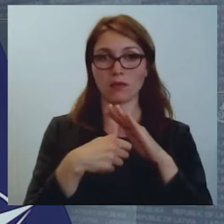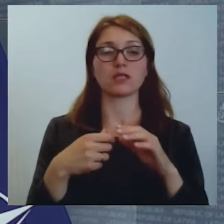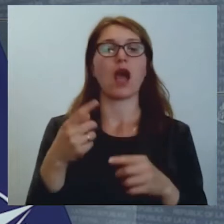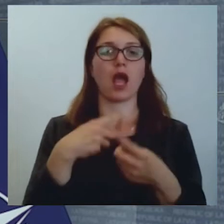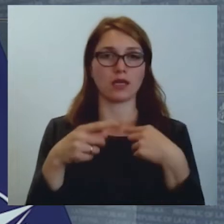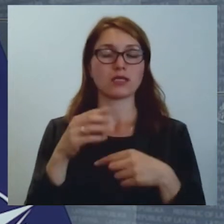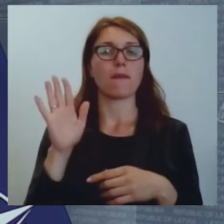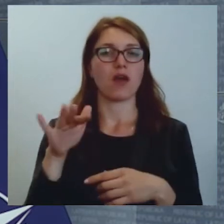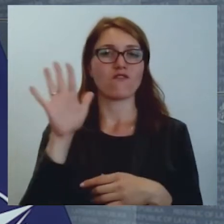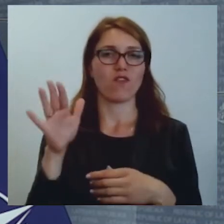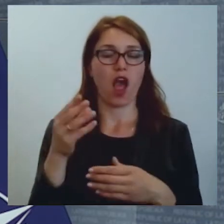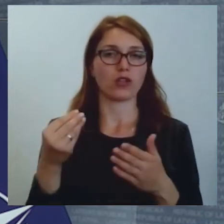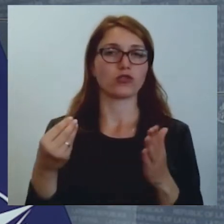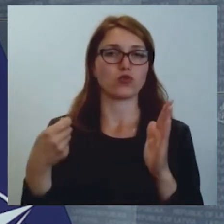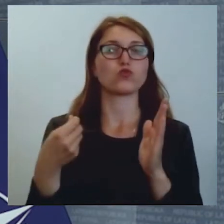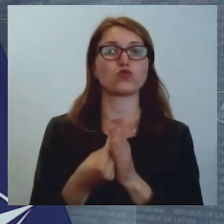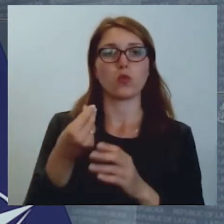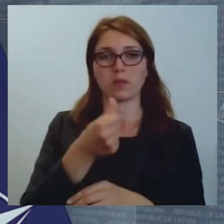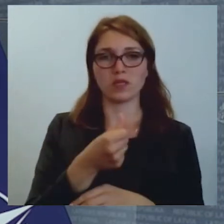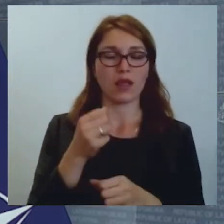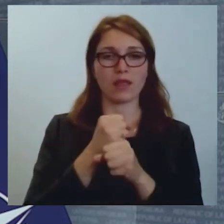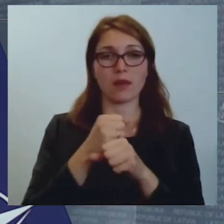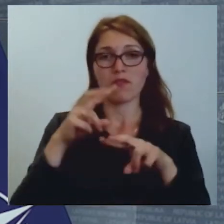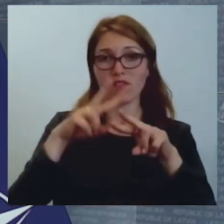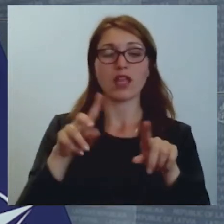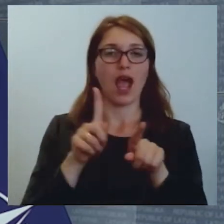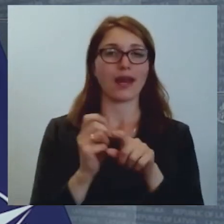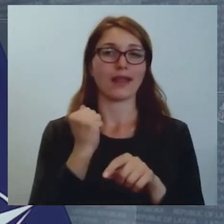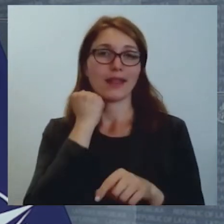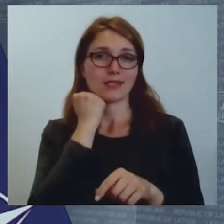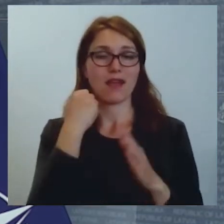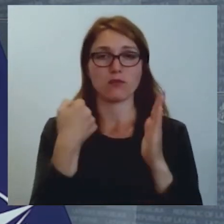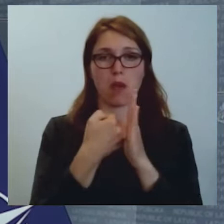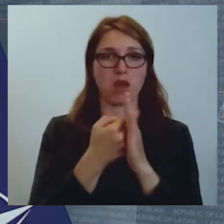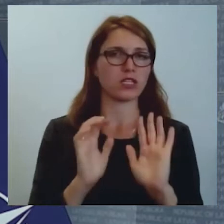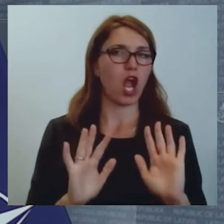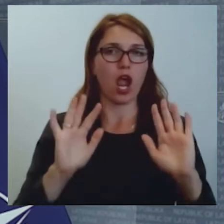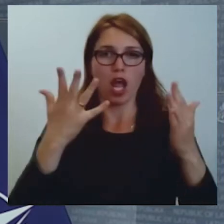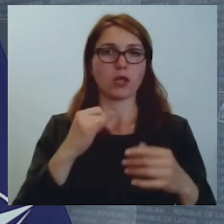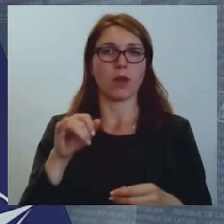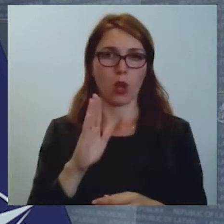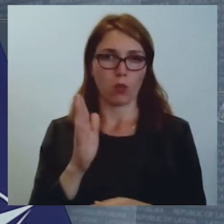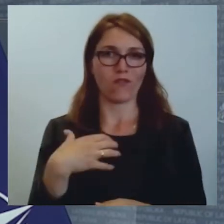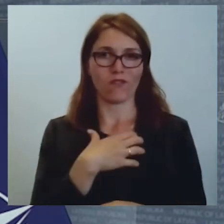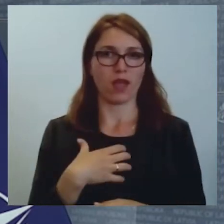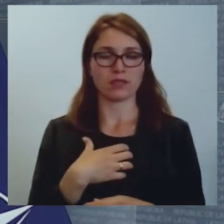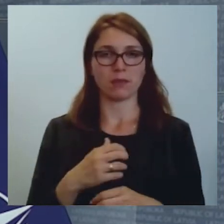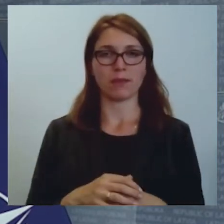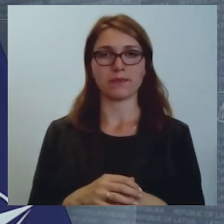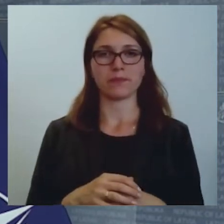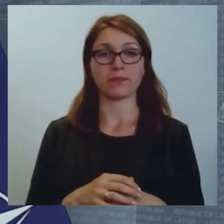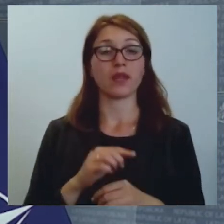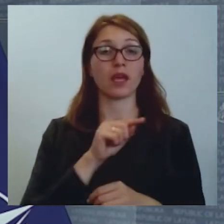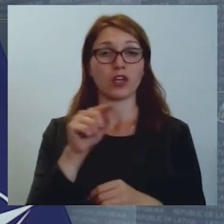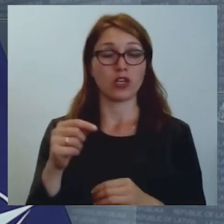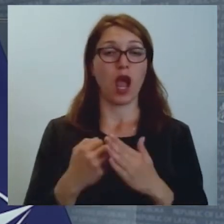darba vietām, gan pie dīkstāvas pabalsta nepieciešamības gadījumā. Šie atbalsta